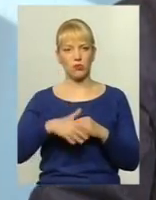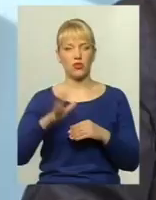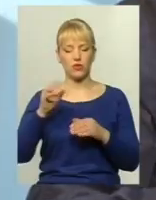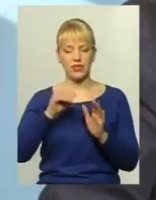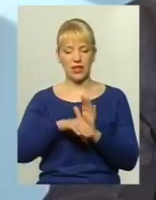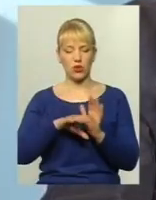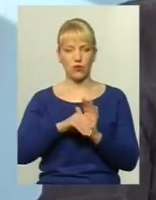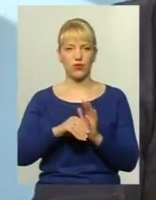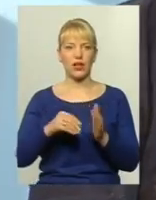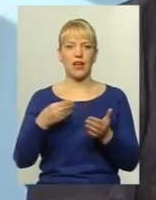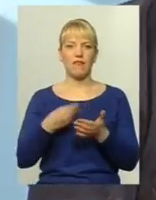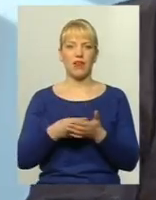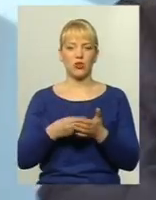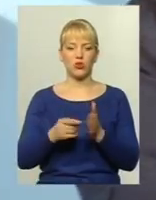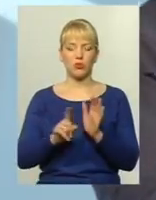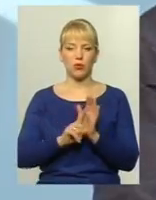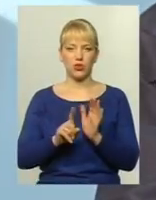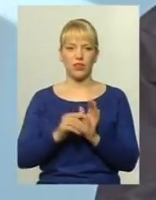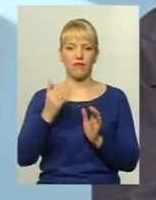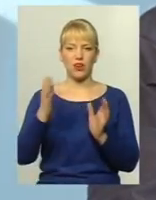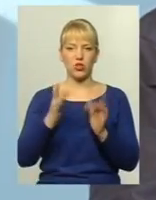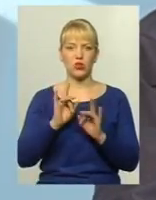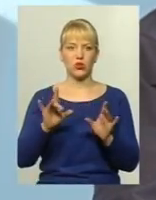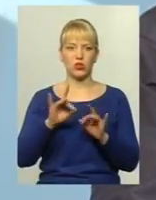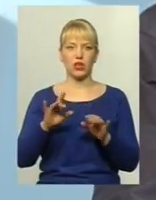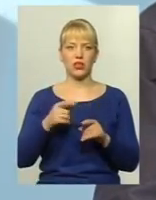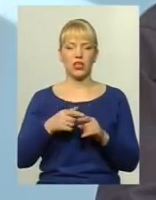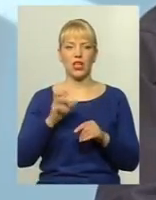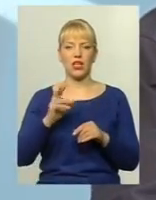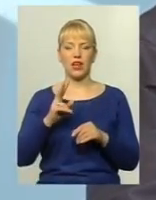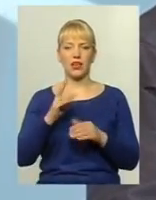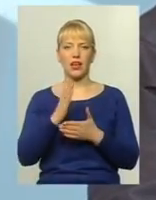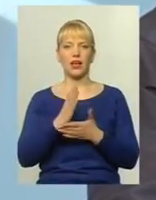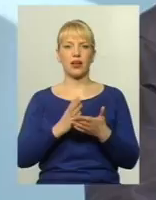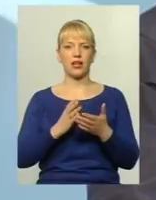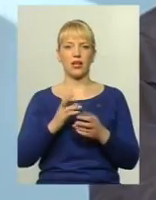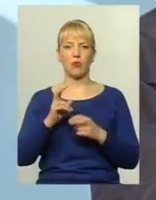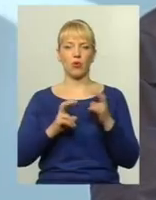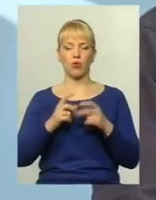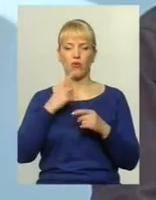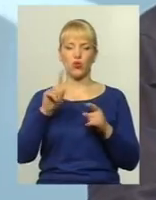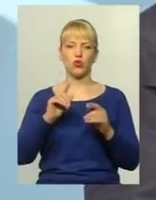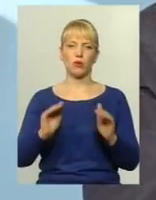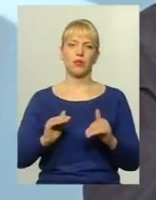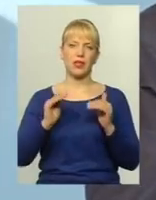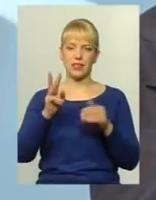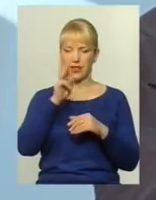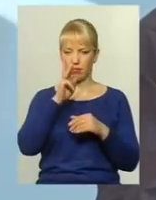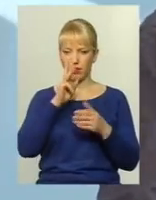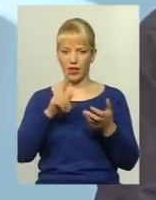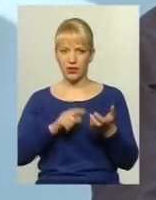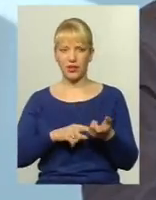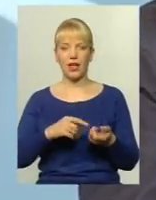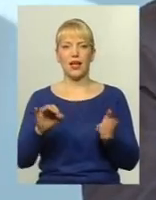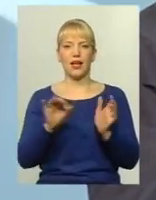проїзду піднялися. Ваш сюжет неодноразово я бачу, як хлібокомбінат, директор хлібокомбінату говорить про те, що піднялося. Мінімальна заробітна плата,